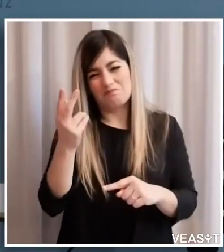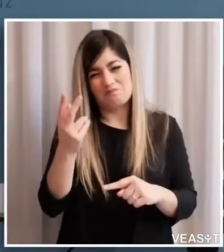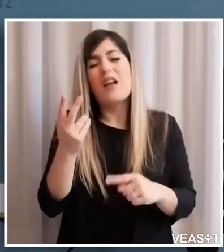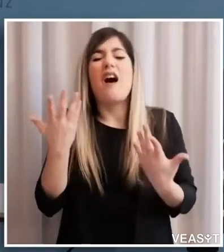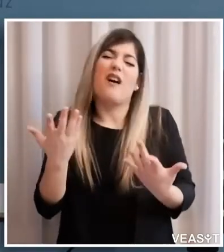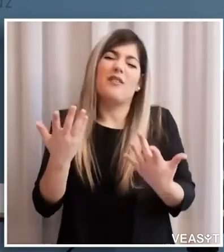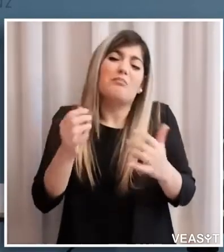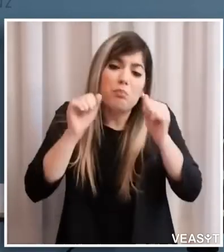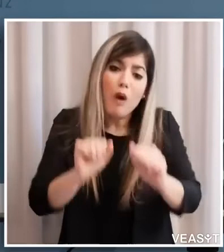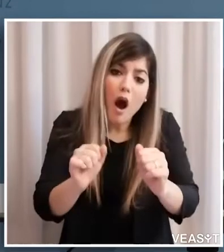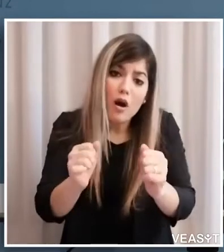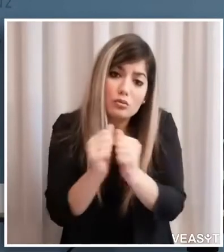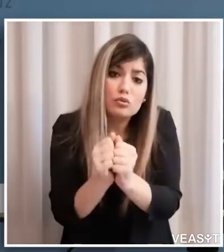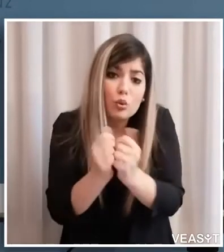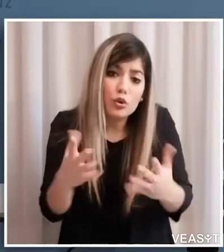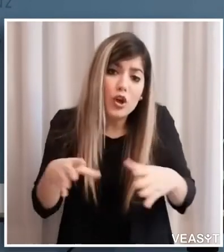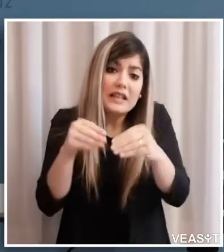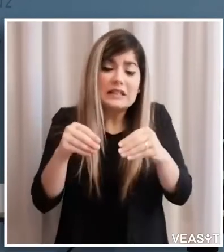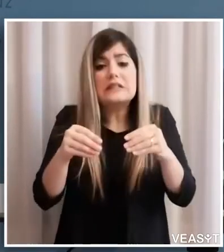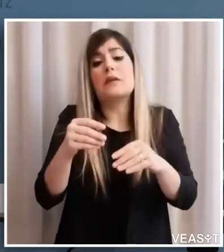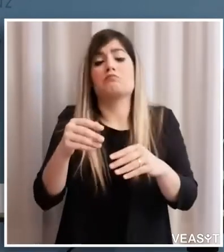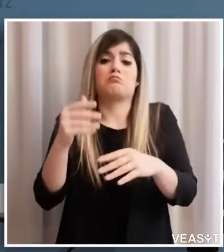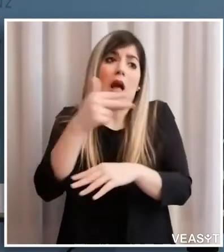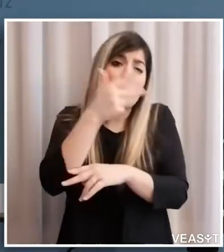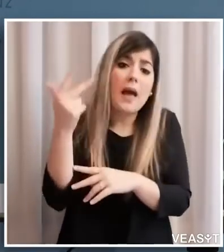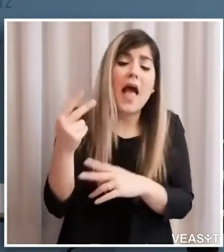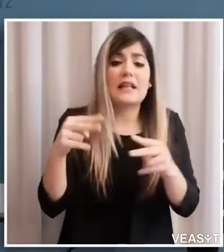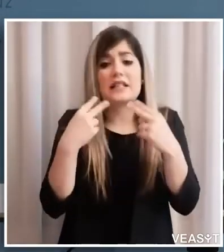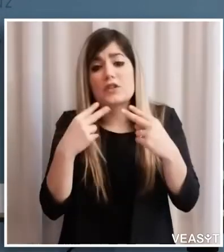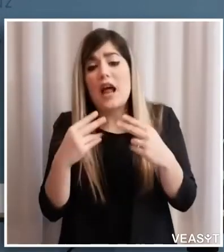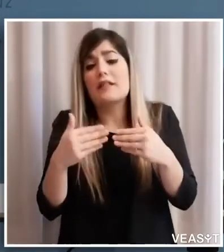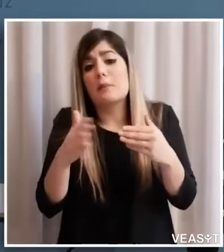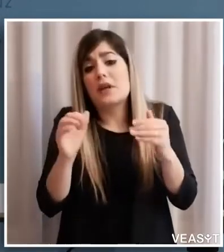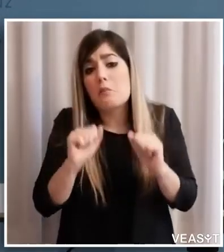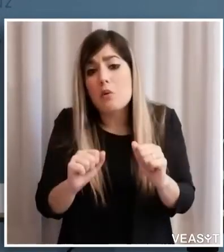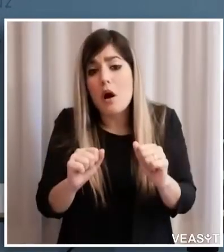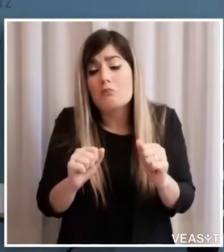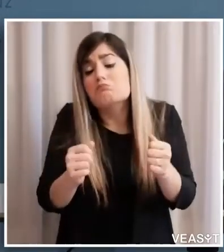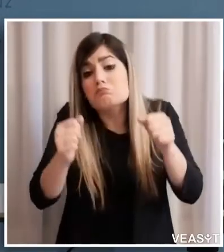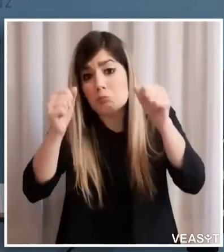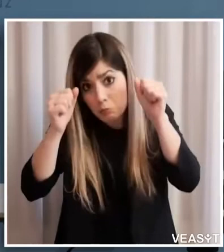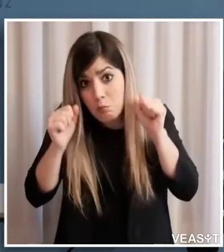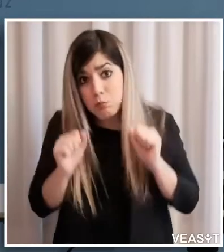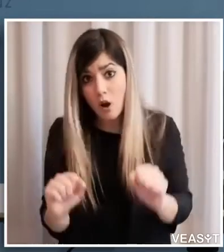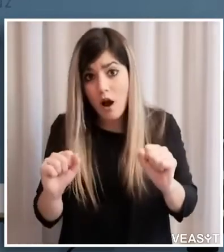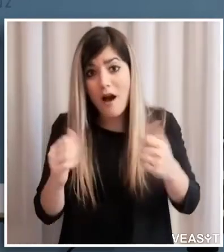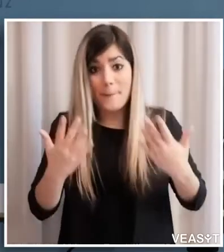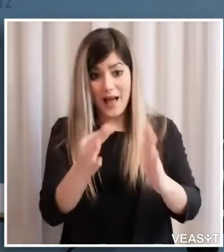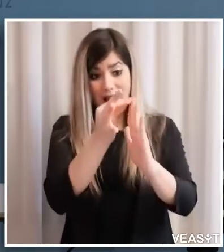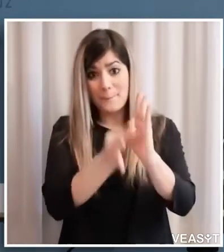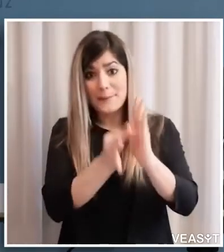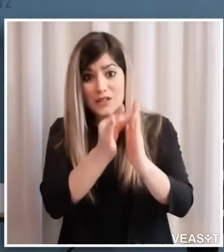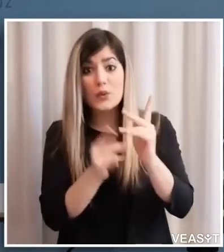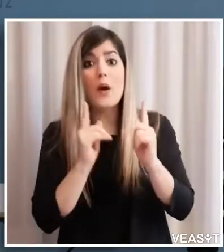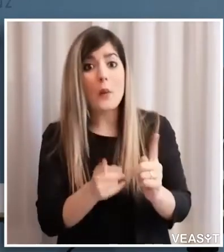dove alberghi e ristoranti possono riaprire ma dobbiamo soprattutto vedere con quale misure di precauzione con